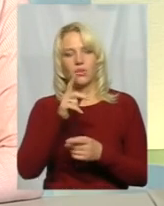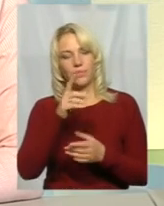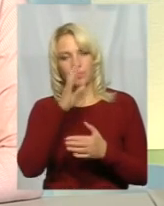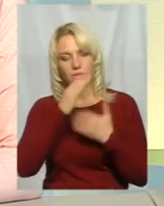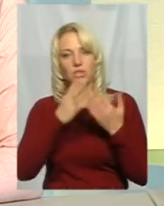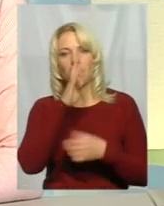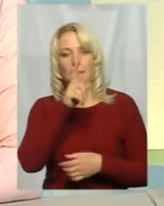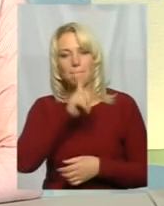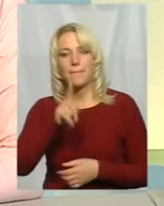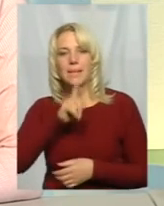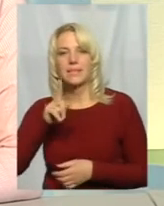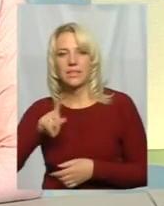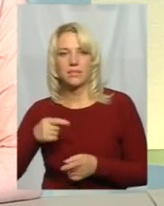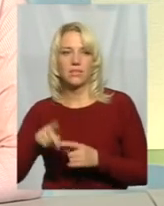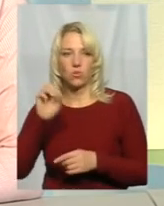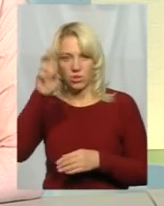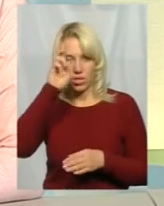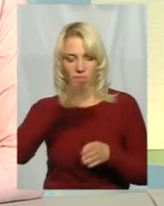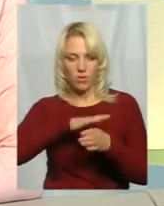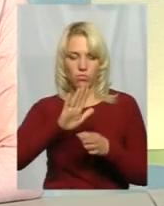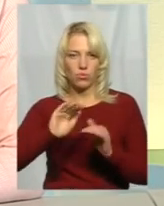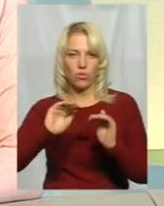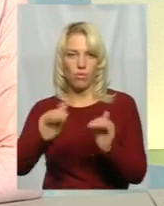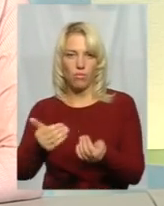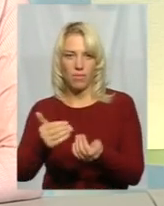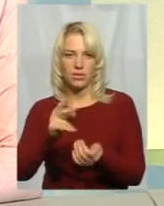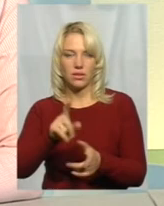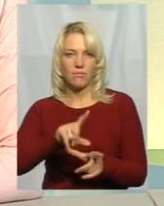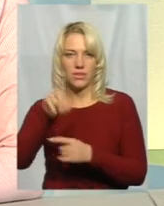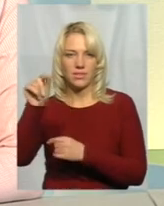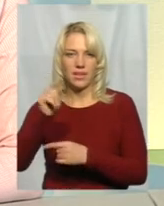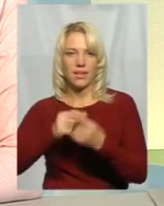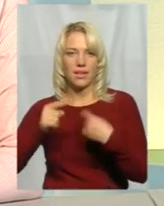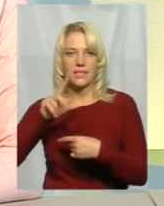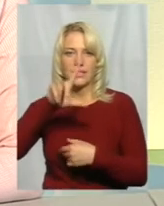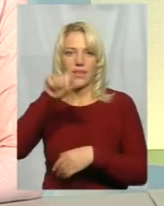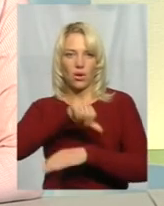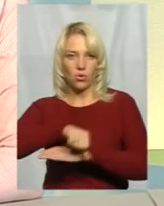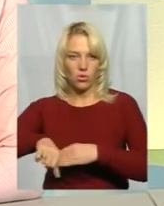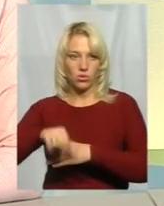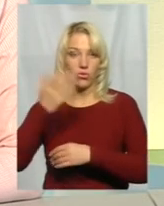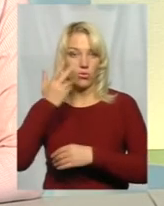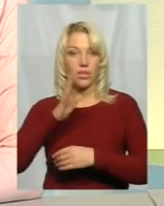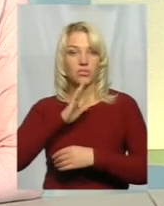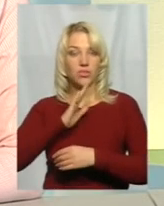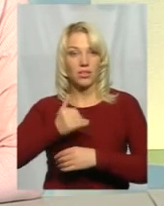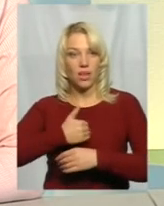буде державним виконавцем винесена постанова про обмеження її вправі виїзду за кордон. Тобто, коли вона повернеться